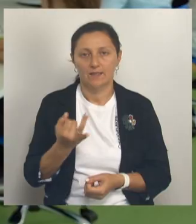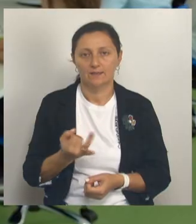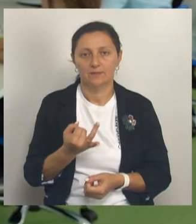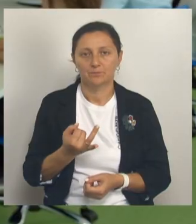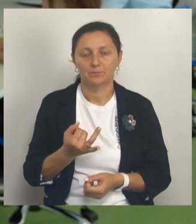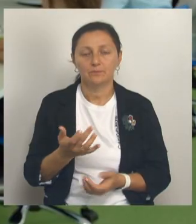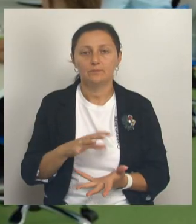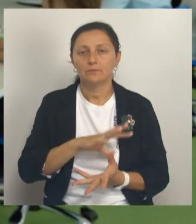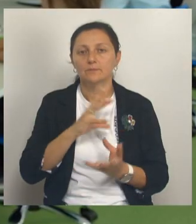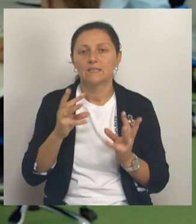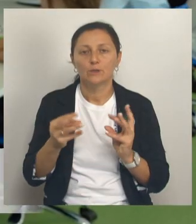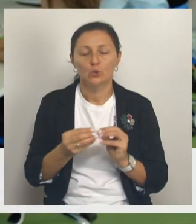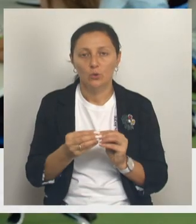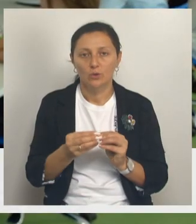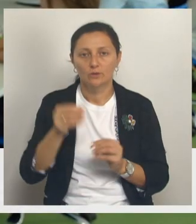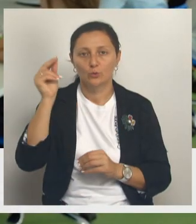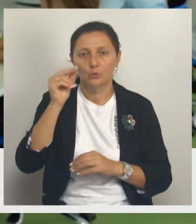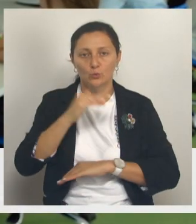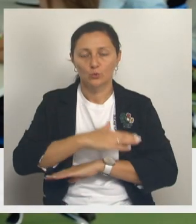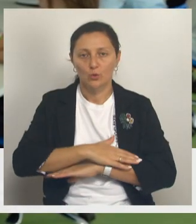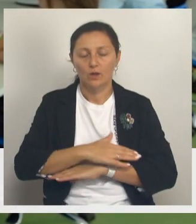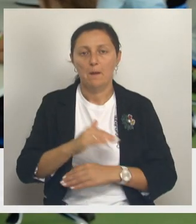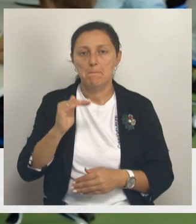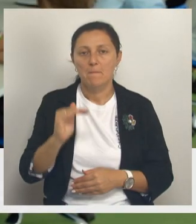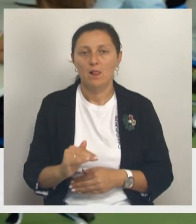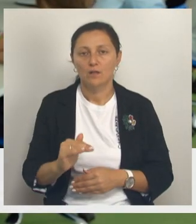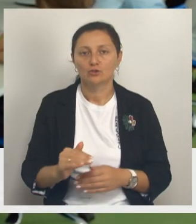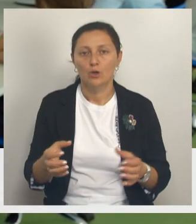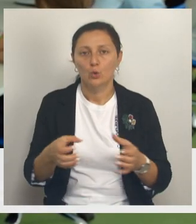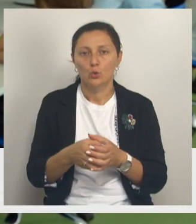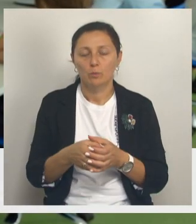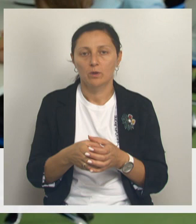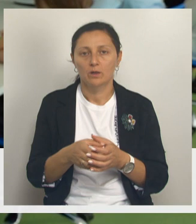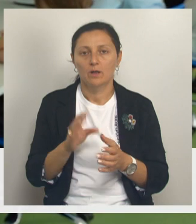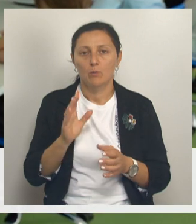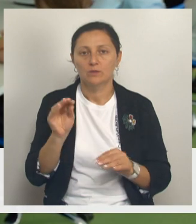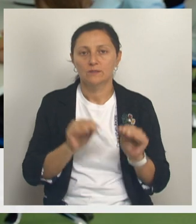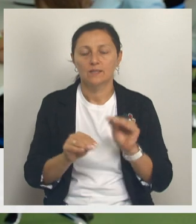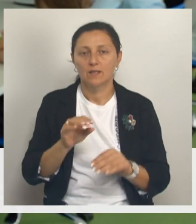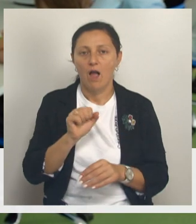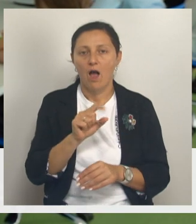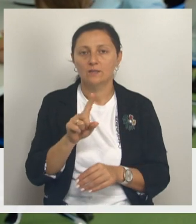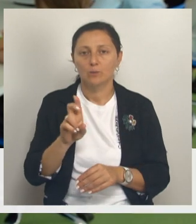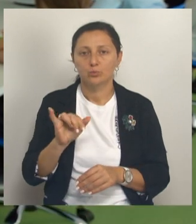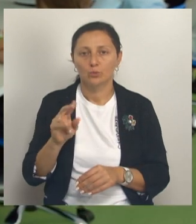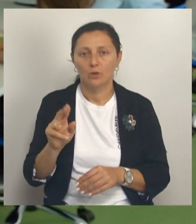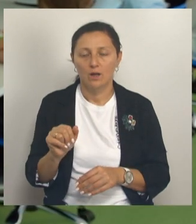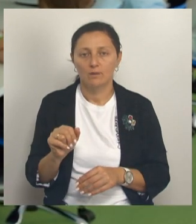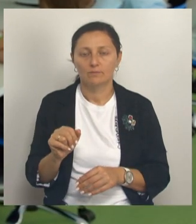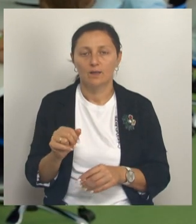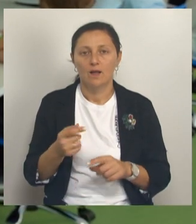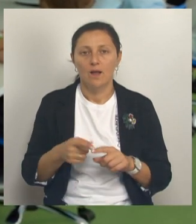По итогу всего курса младшая группа составит азбуку «Органики», то есть это будет